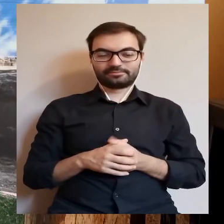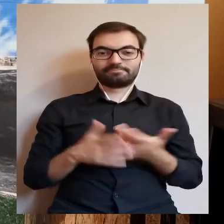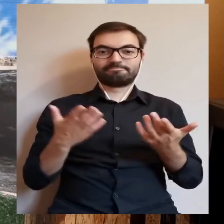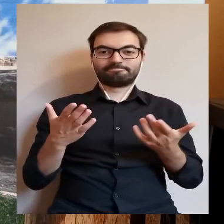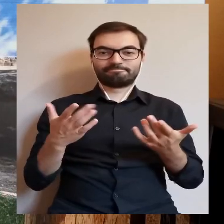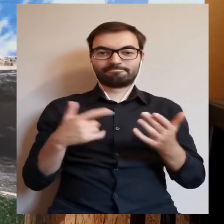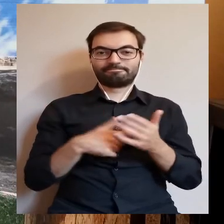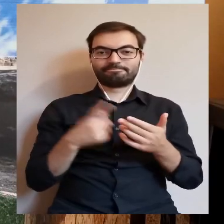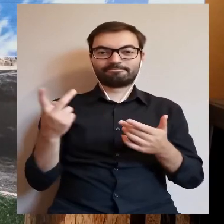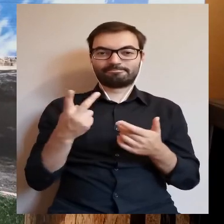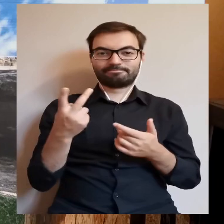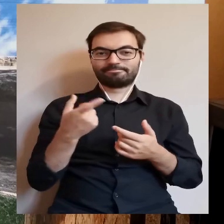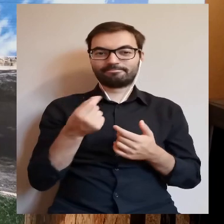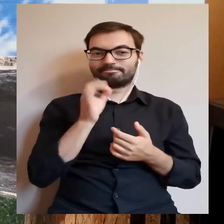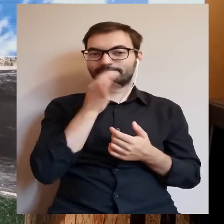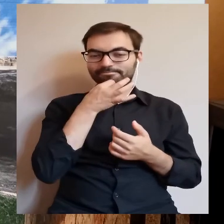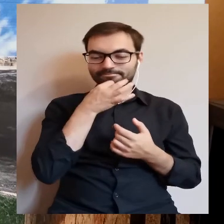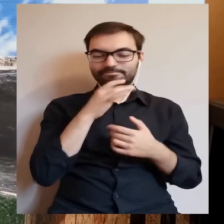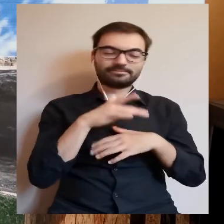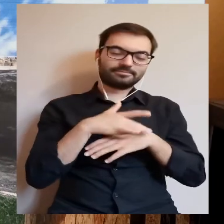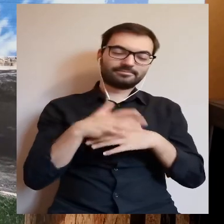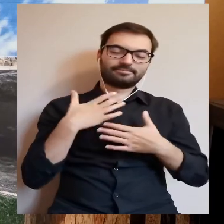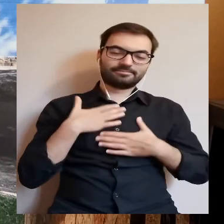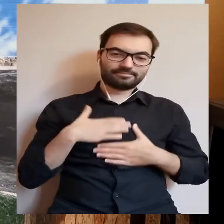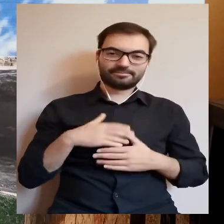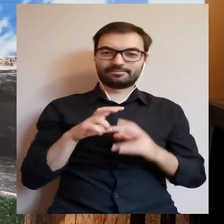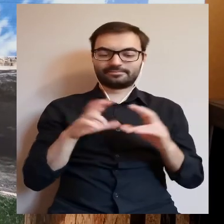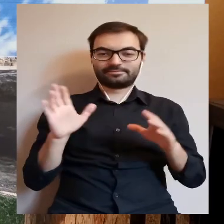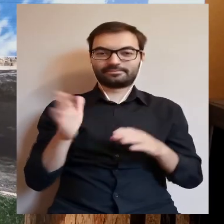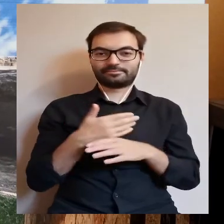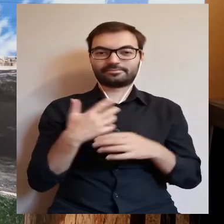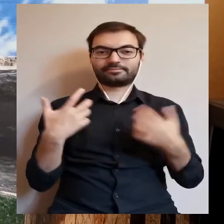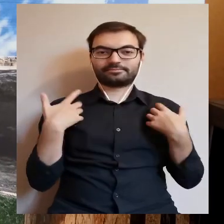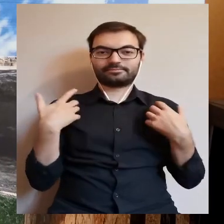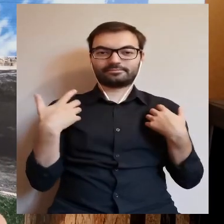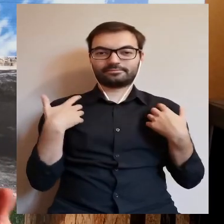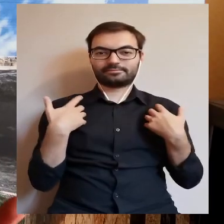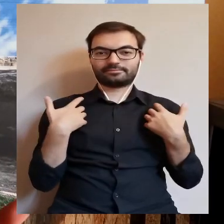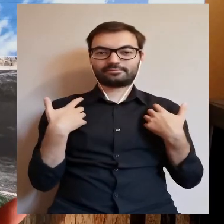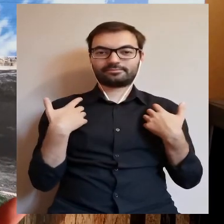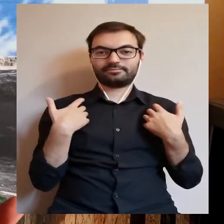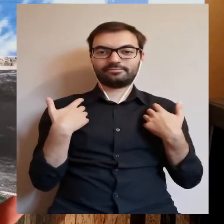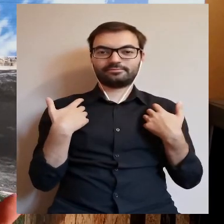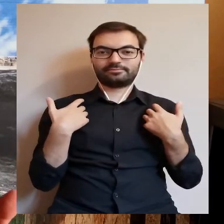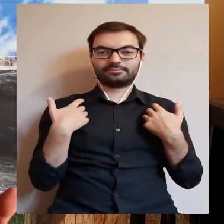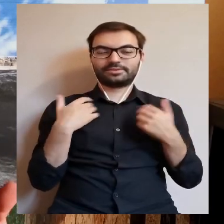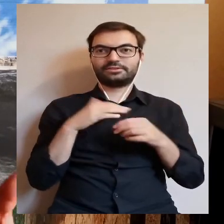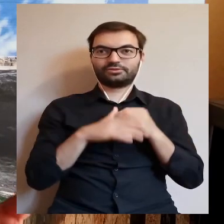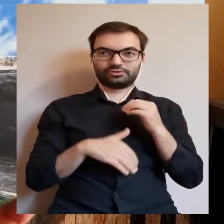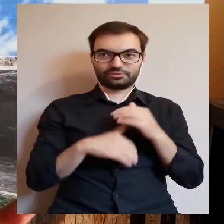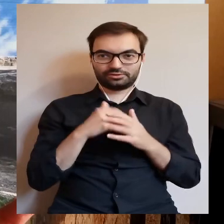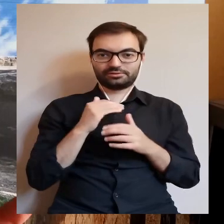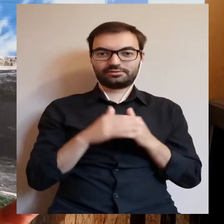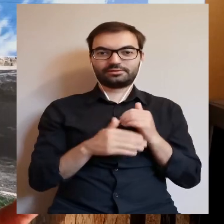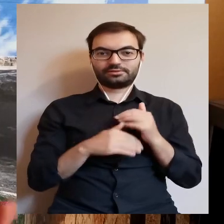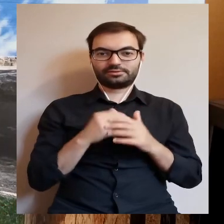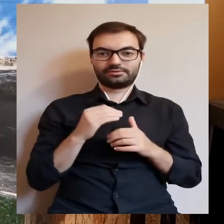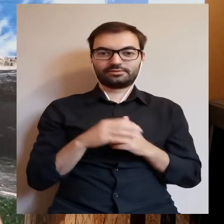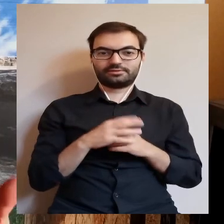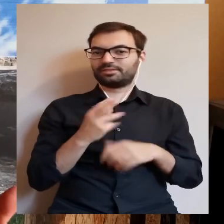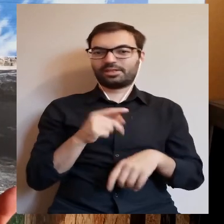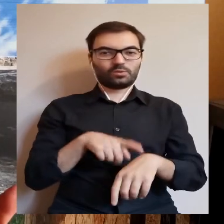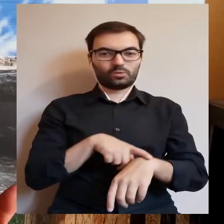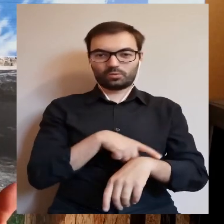i tak upływał tym młodym ludziom mile czas. Żyli szczęśliwie,